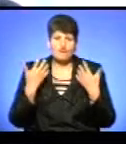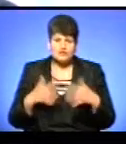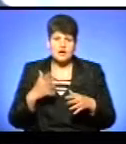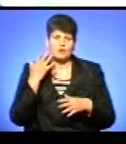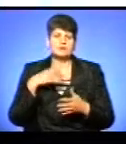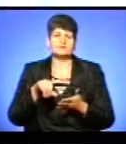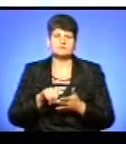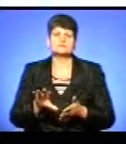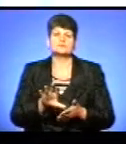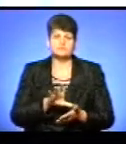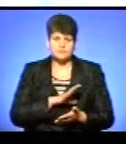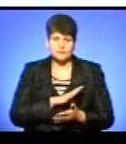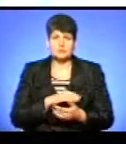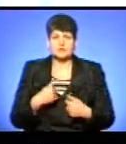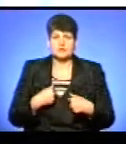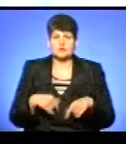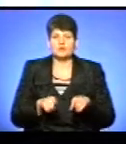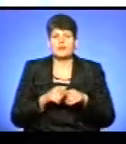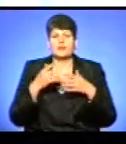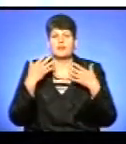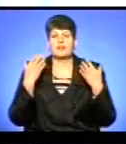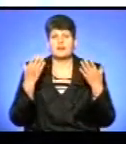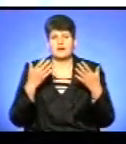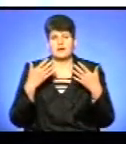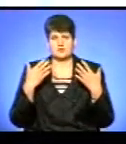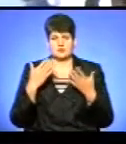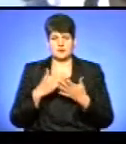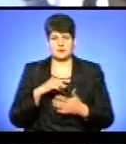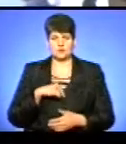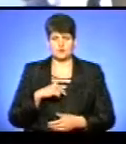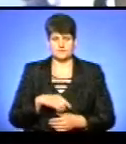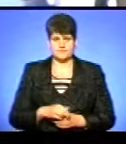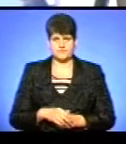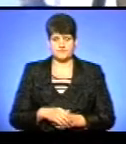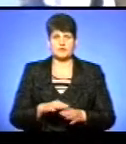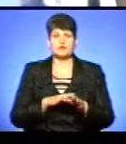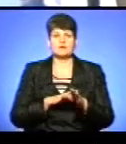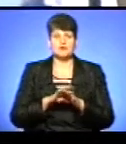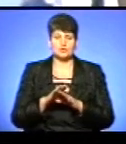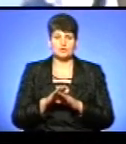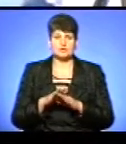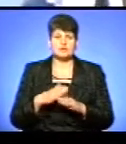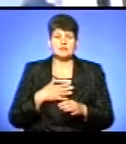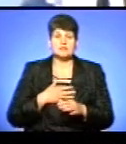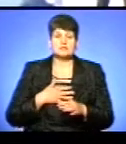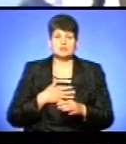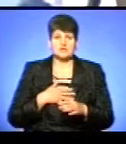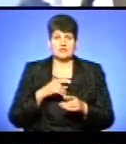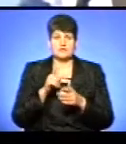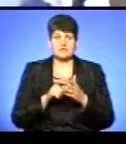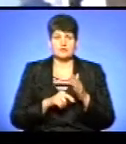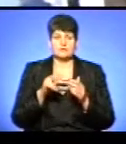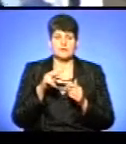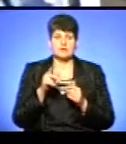вже виступила, мені ніби як легше стає на душі. Виконувала такий зворушливий вірш Людмиле